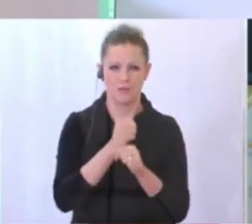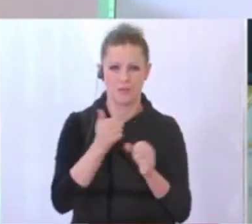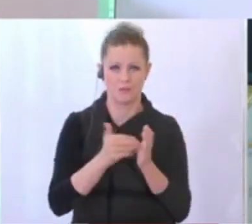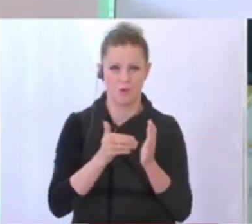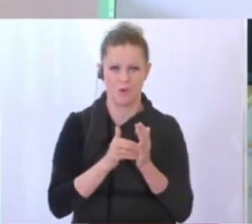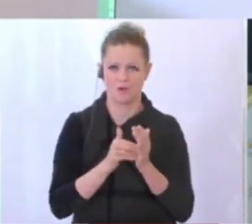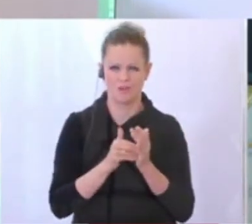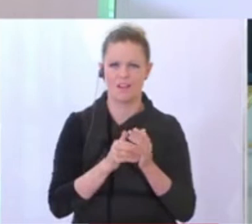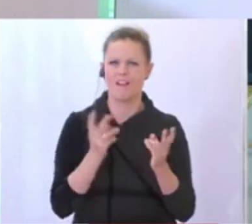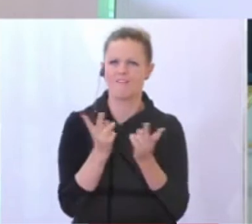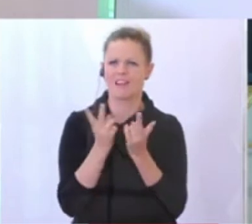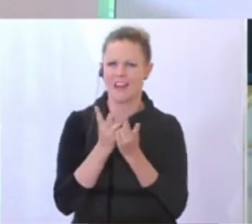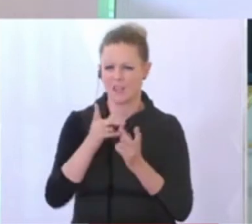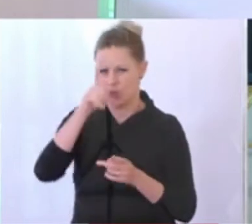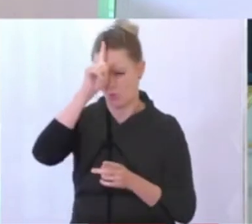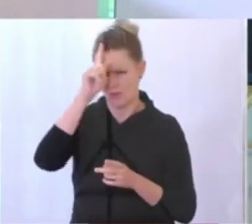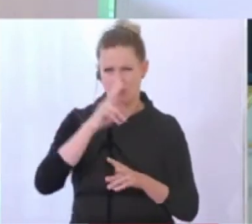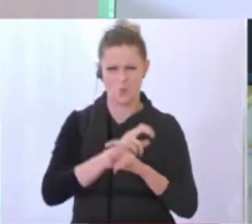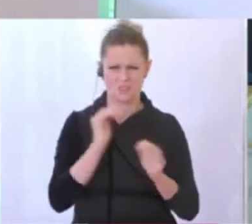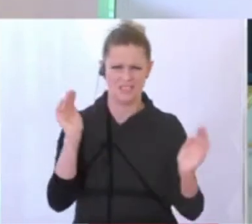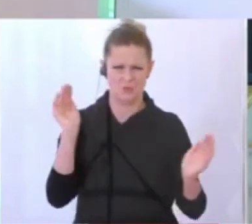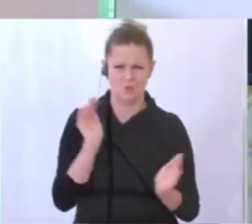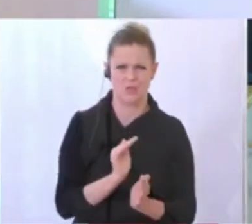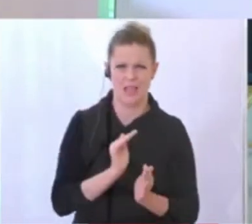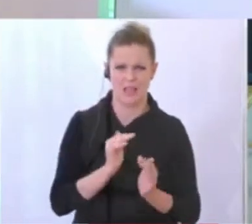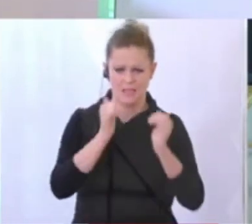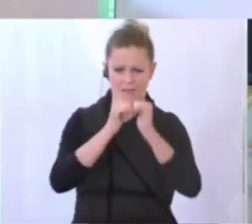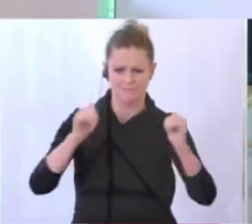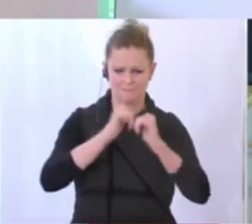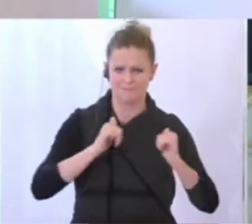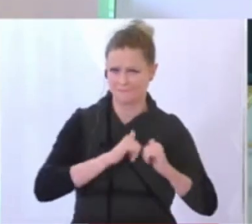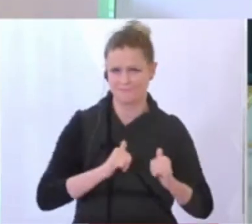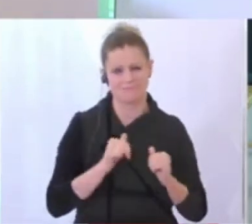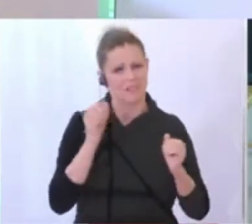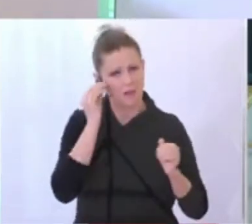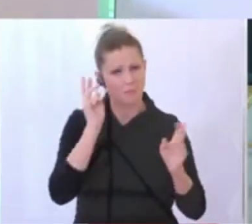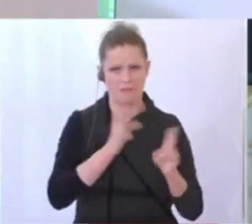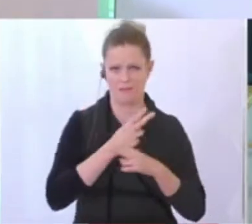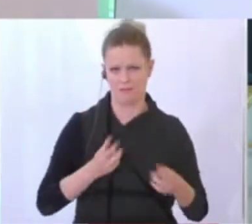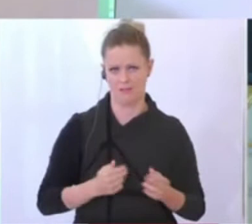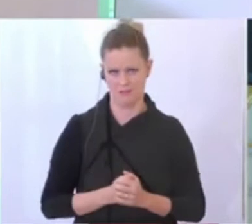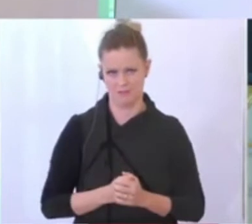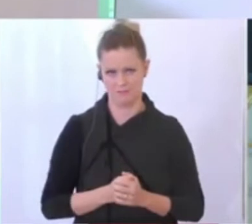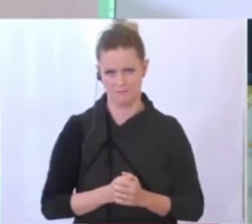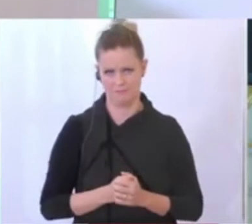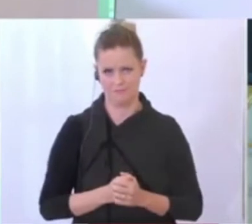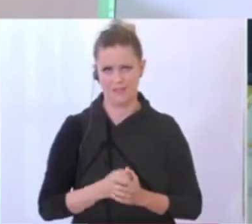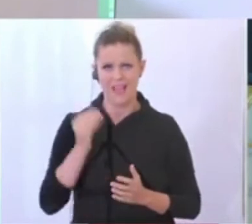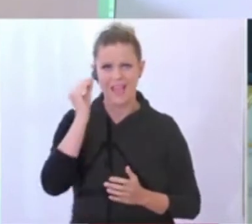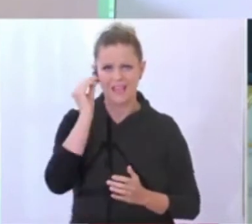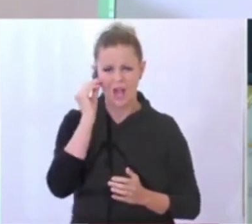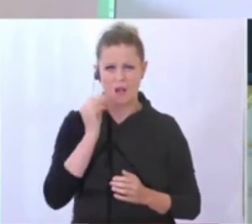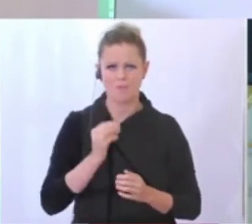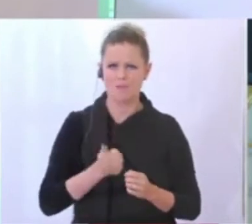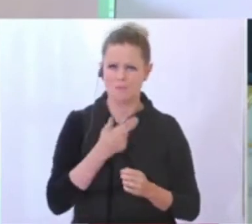deutschen Bundesländern, um hier besondere Trennungsmaßnahmen vorzunehmen. Dazu sind manche Wege zu